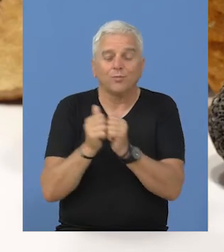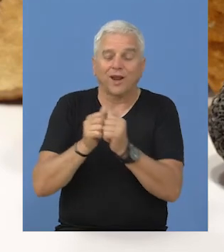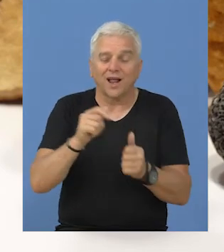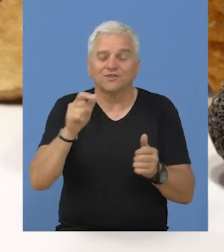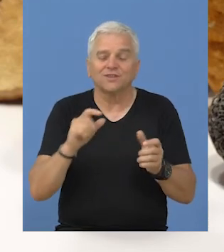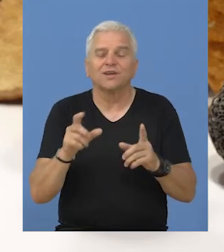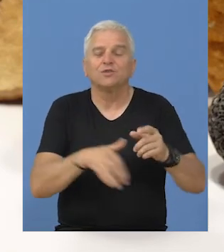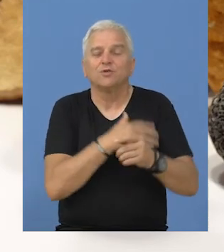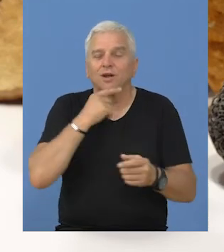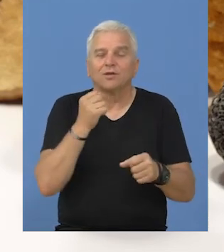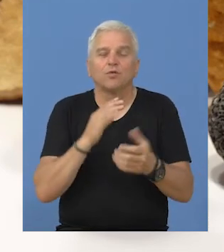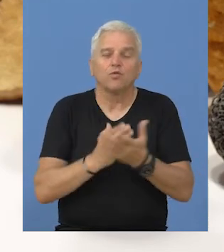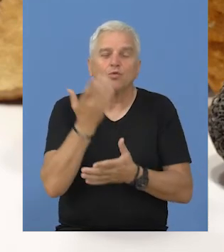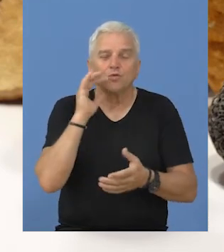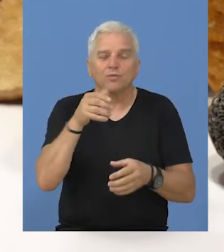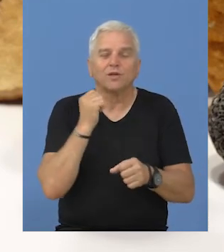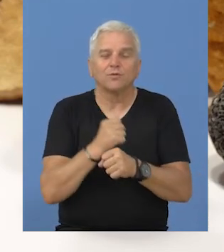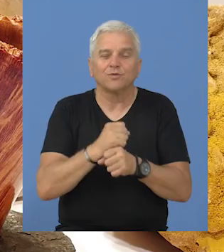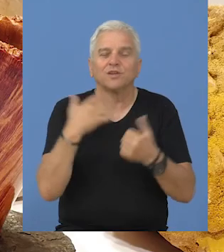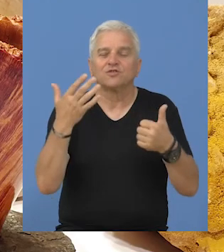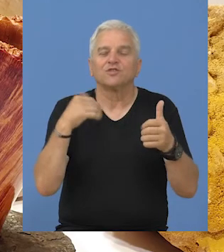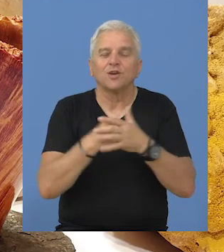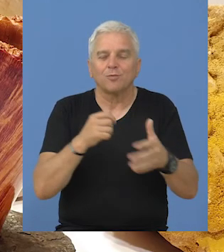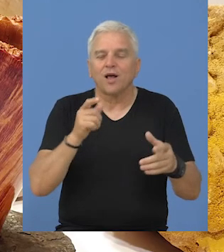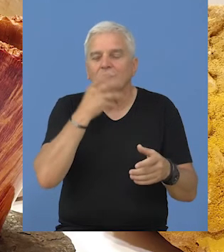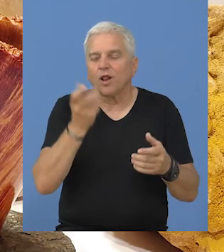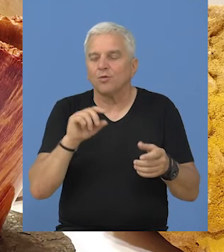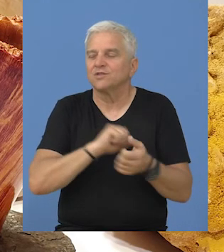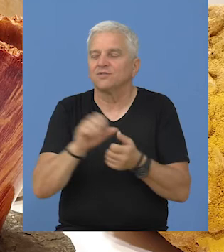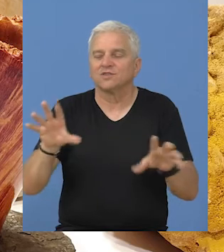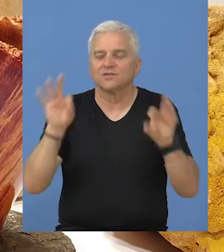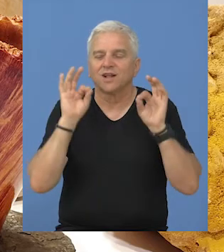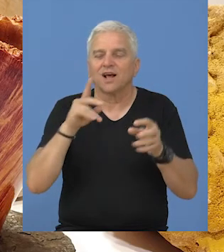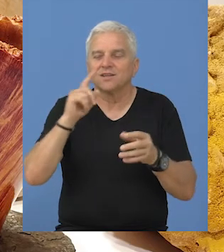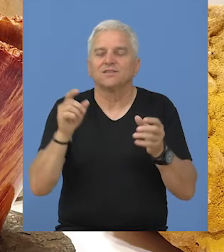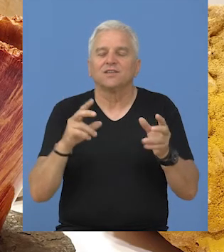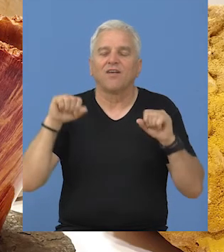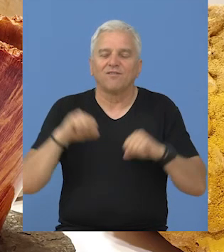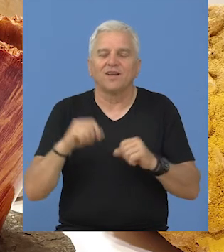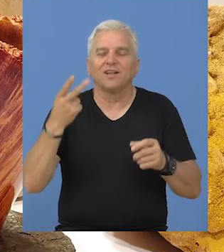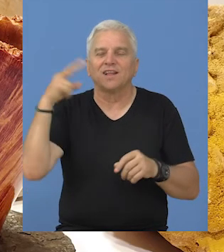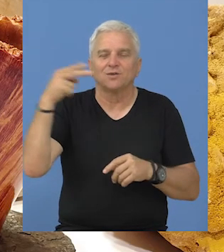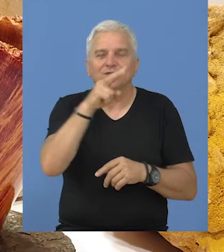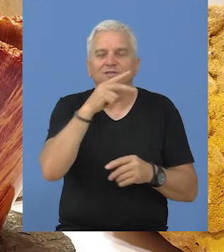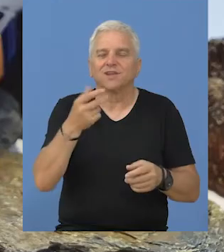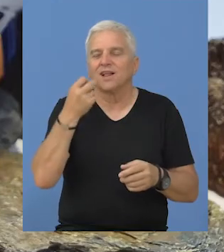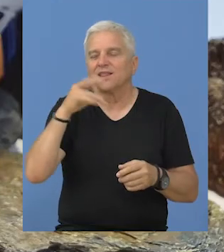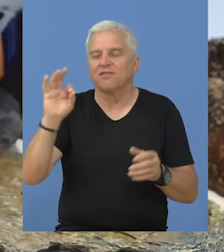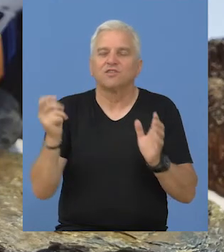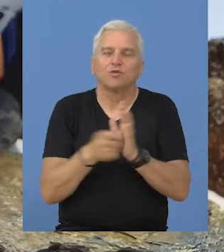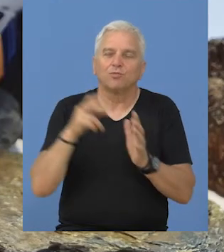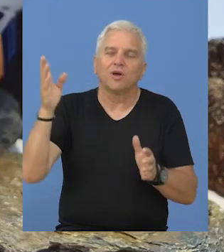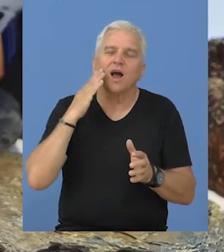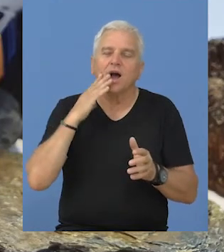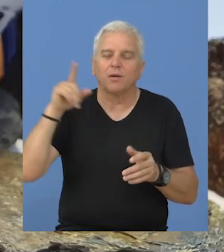bračni par Đuragin uspeo je da napravi šestdesetak Lula i sve su pronašle svoje vlasnike u inostranstvu. Najviše